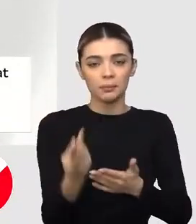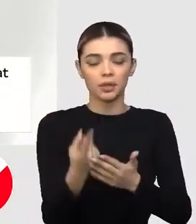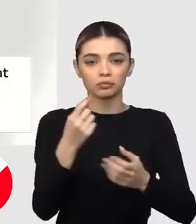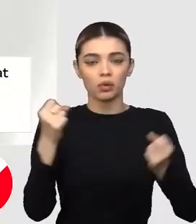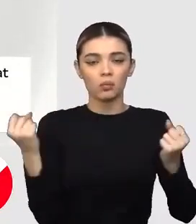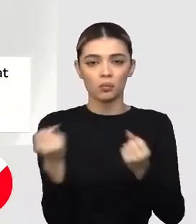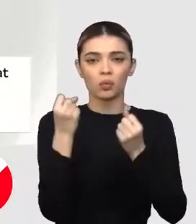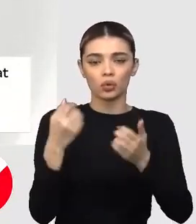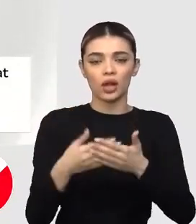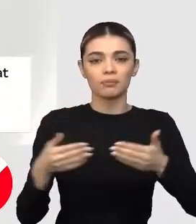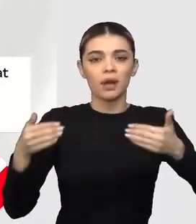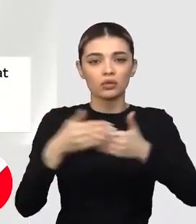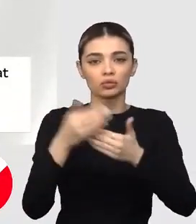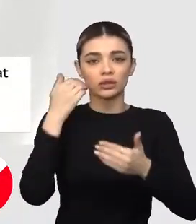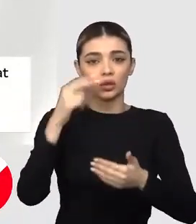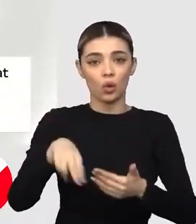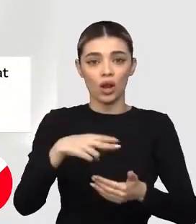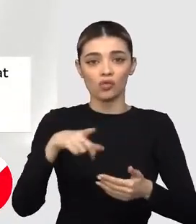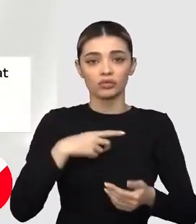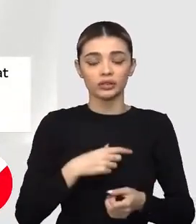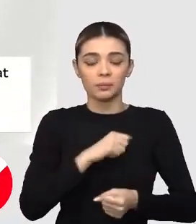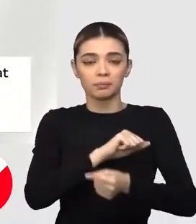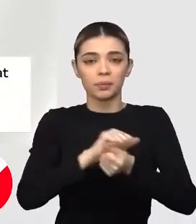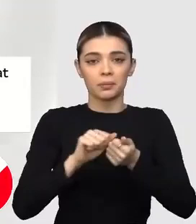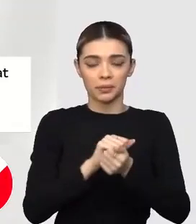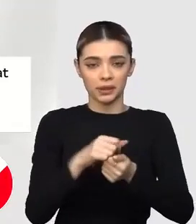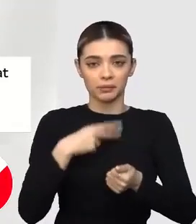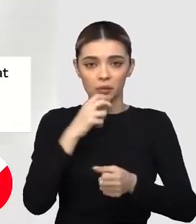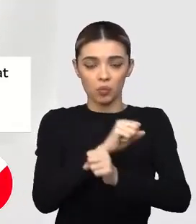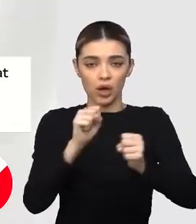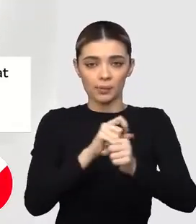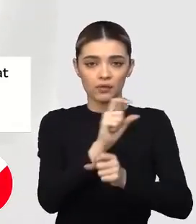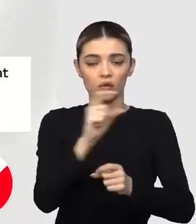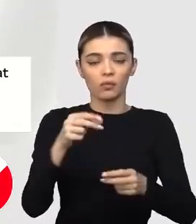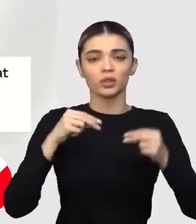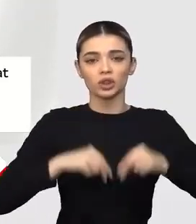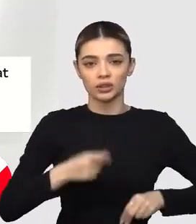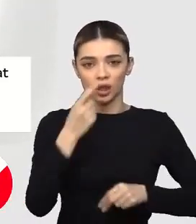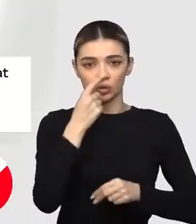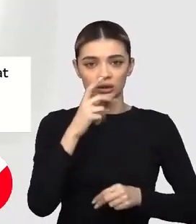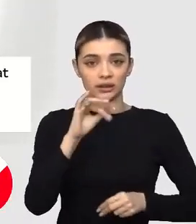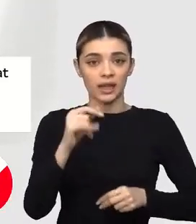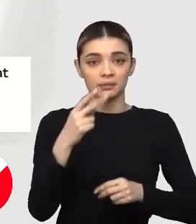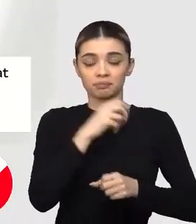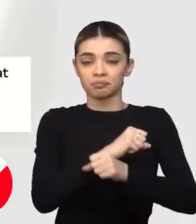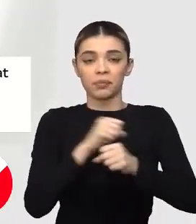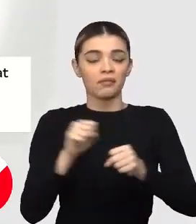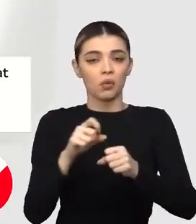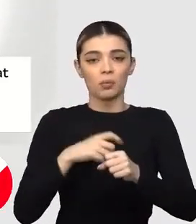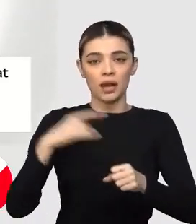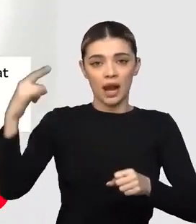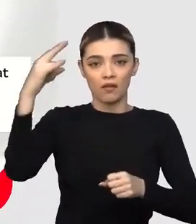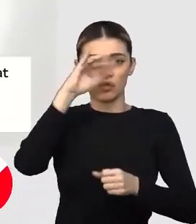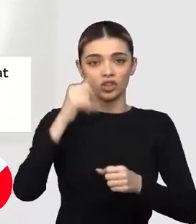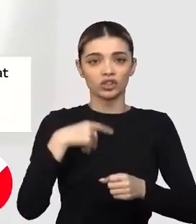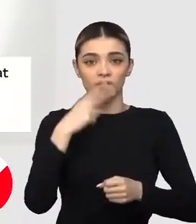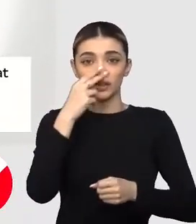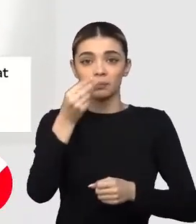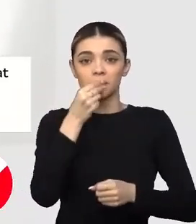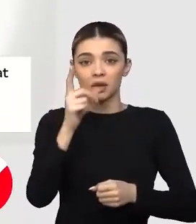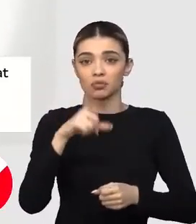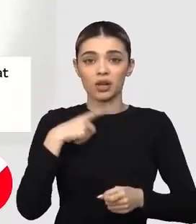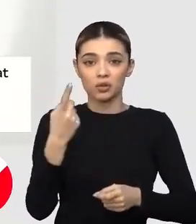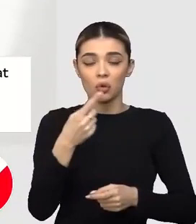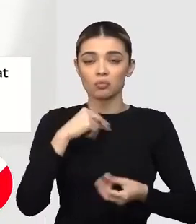transformată într-o fortăreață în timp ce orașul fusese făcut una cu pământul de bombardamentele lui Putin. Însă nici atacurile aeriene și nici lipsa